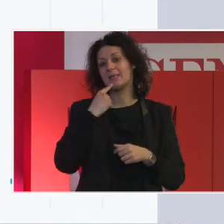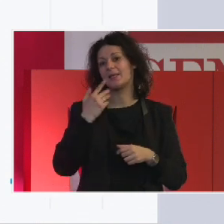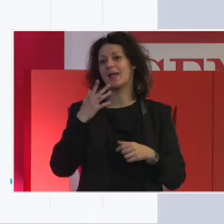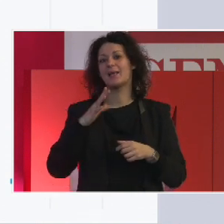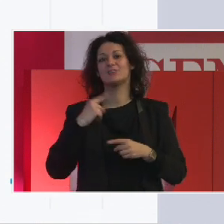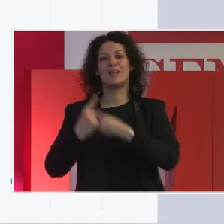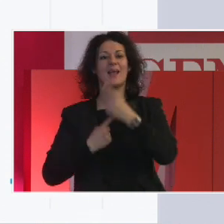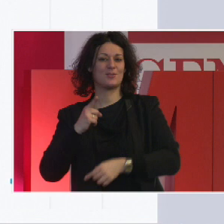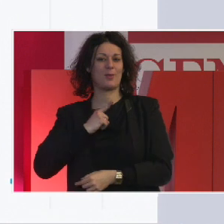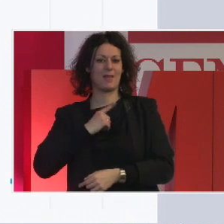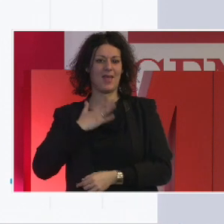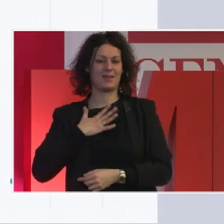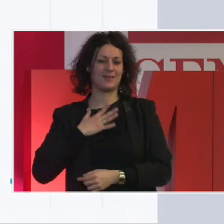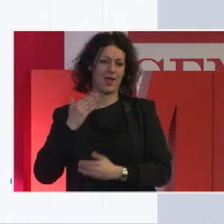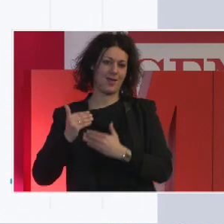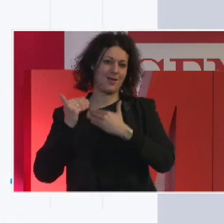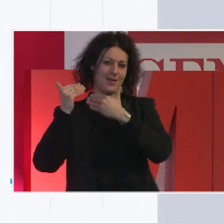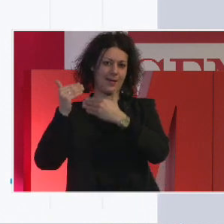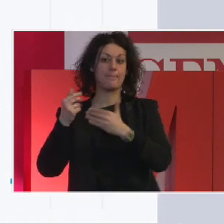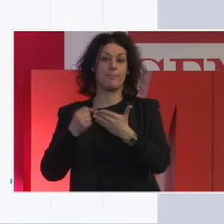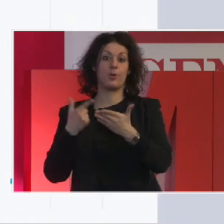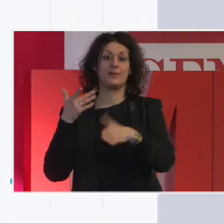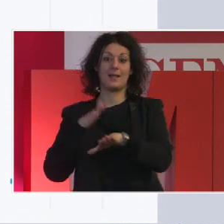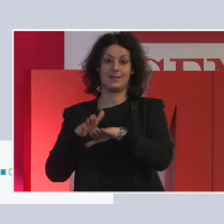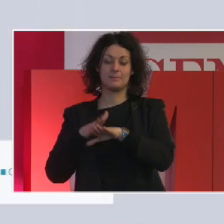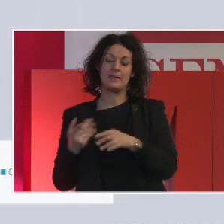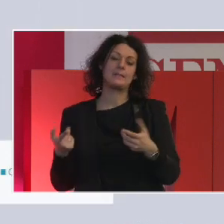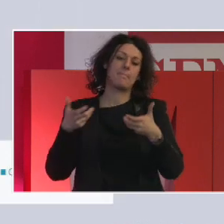chiaramente, noi pensiamo di portare, ma anche l'orientamento sessuale.